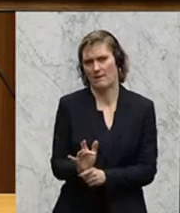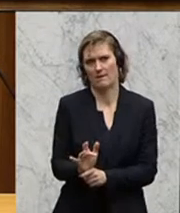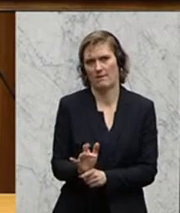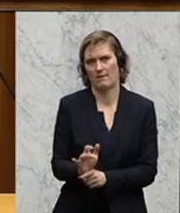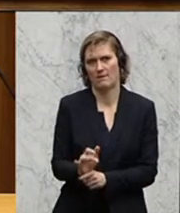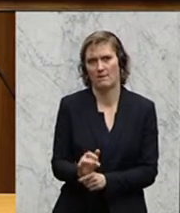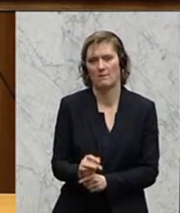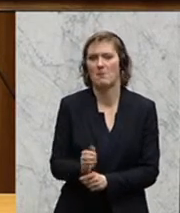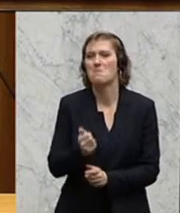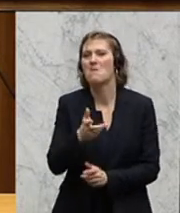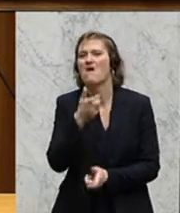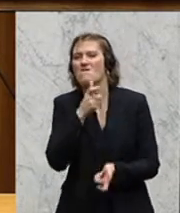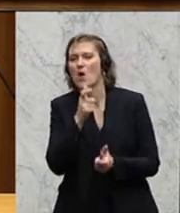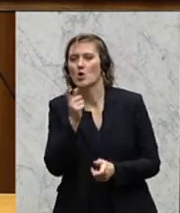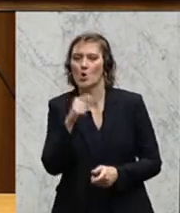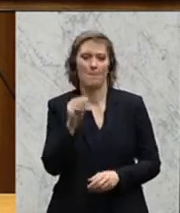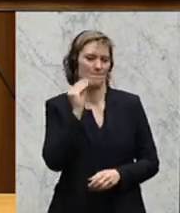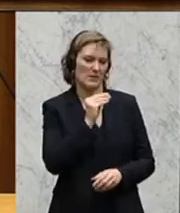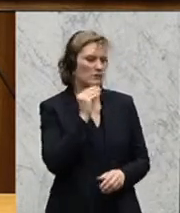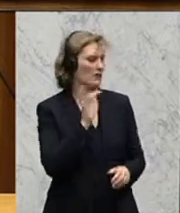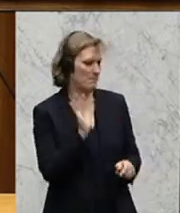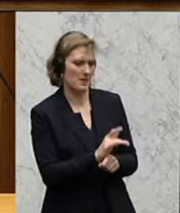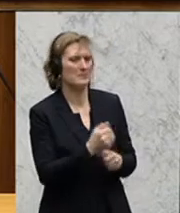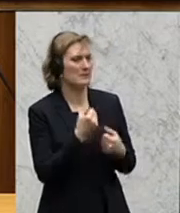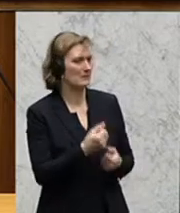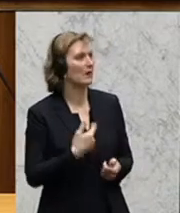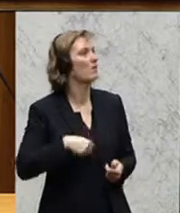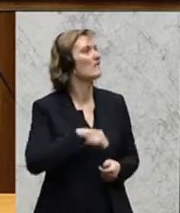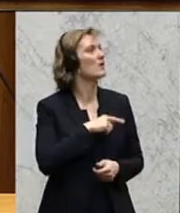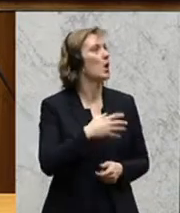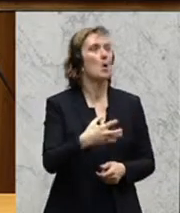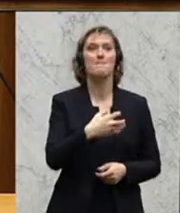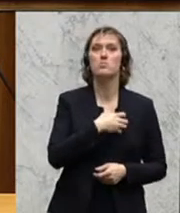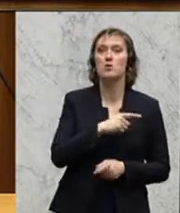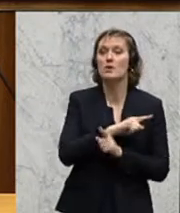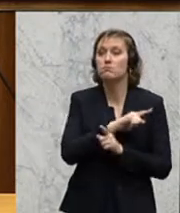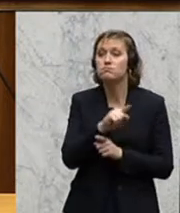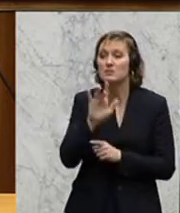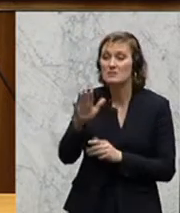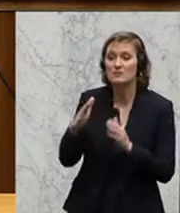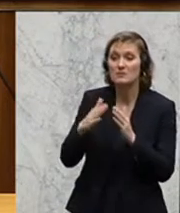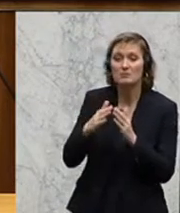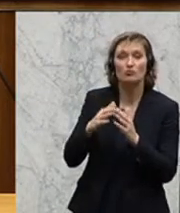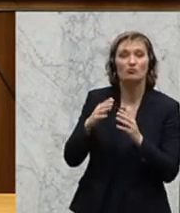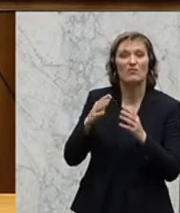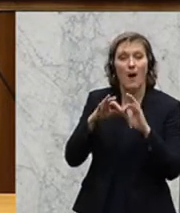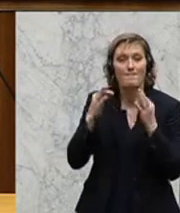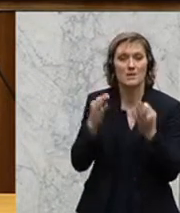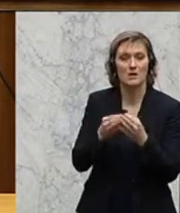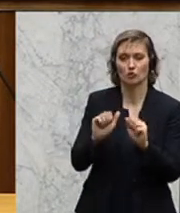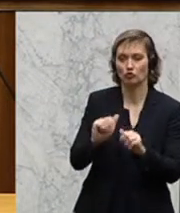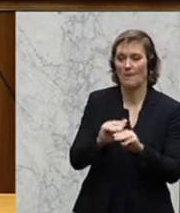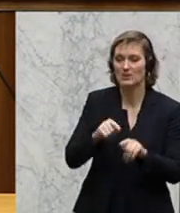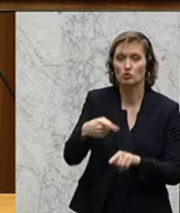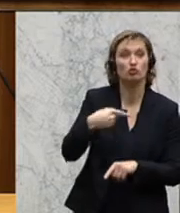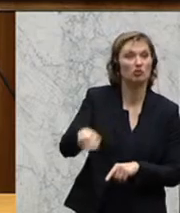eine oder andere harte Wort wird fallen. Aber das kann noch lange kein Grund sein, um unsere Bürger bis hinein in den Stammtisch, bis hinein in die Familien jemanden